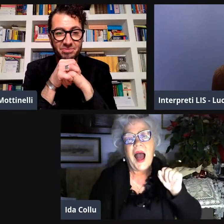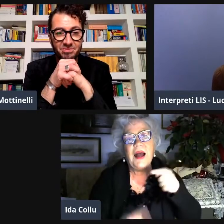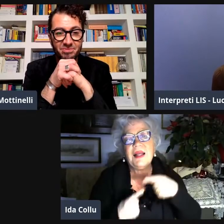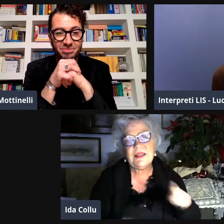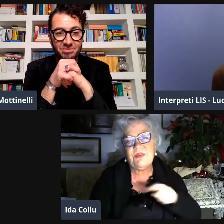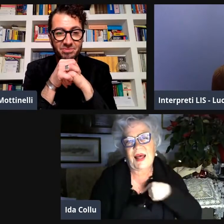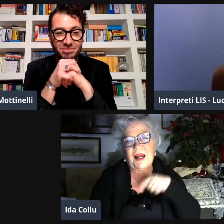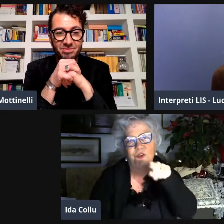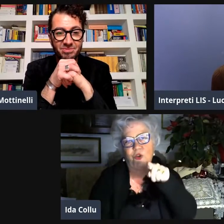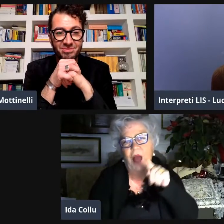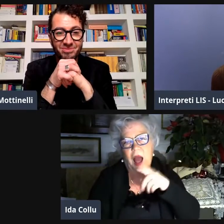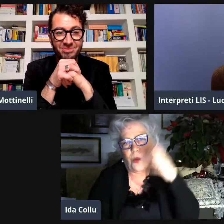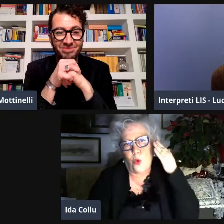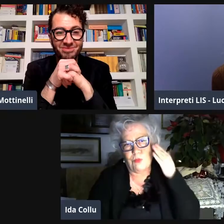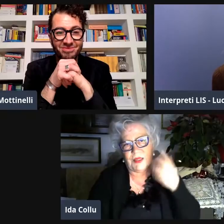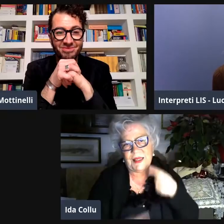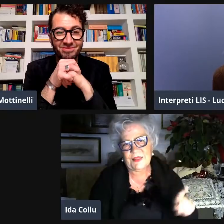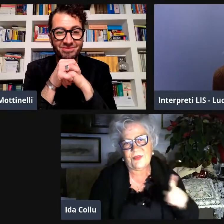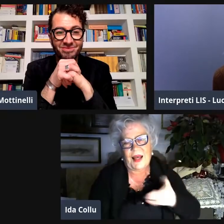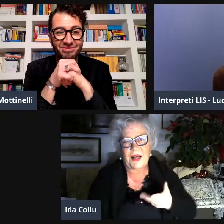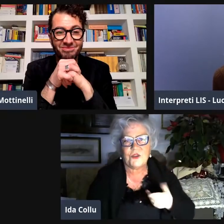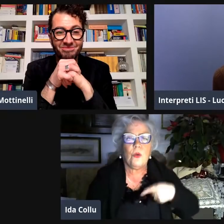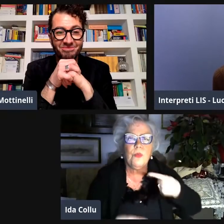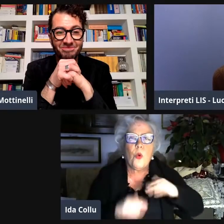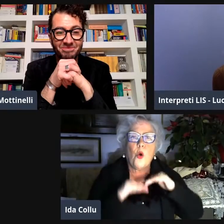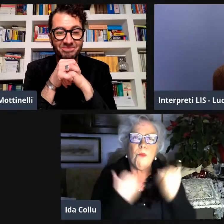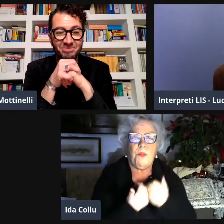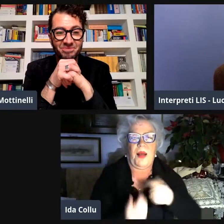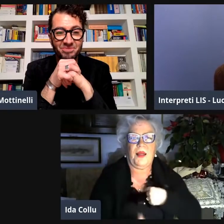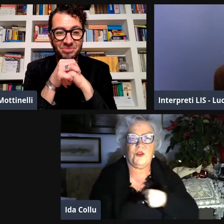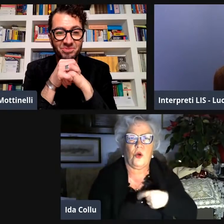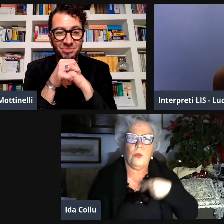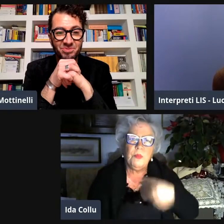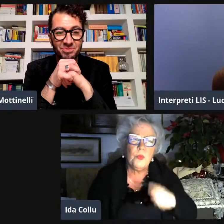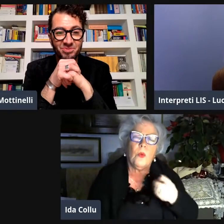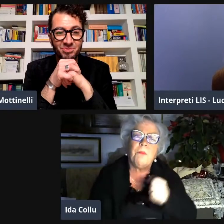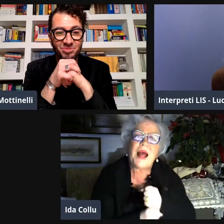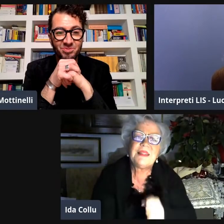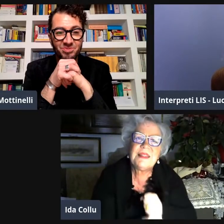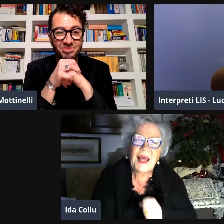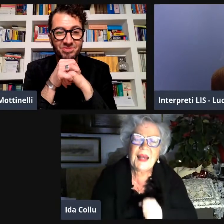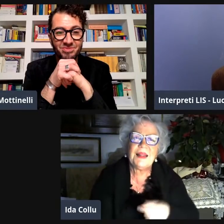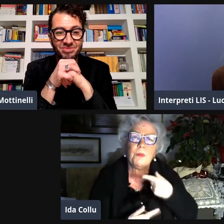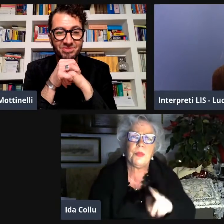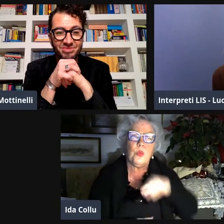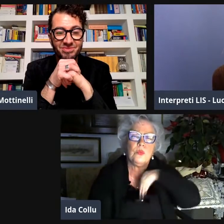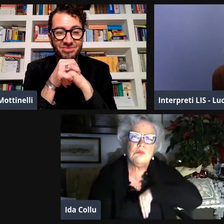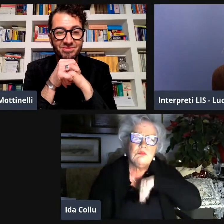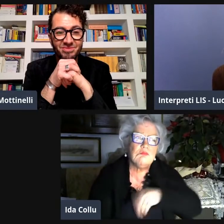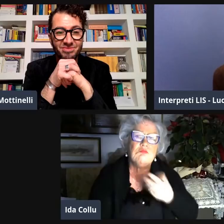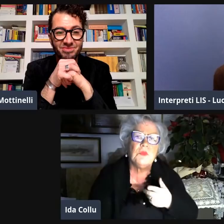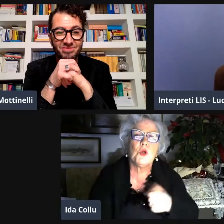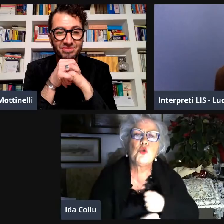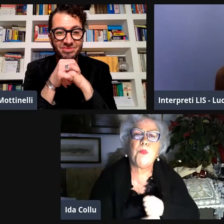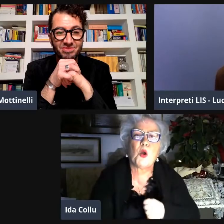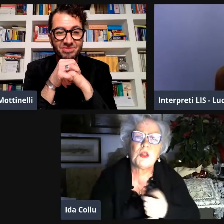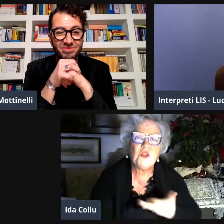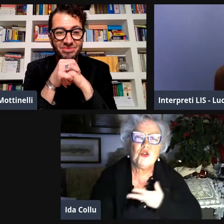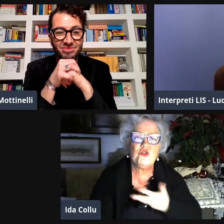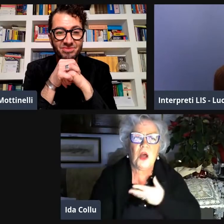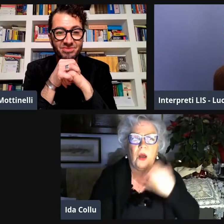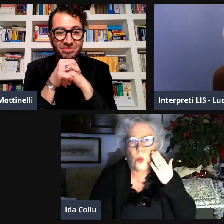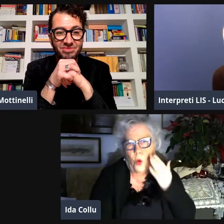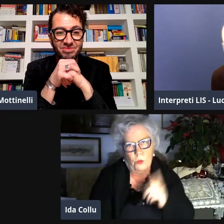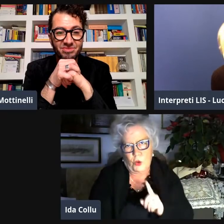abbiamo proprio ce l'abbiamo nel DNA e mi dispiace dirlo ma per gli uomini è diverso e poi anche per un